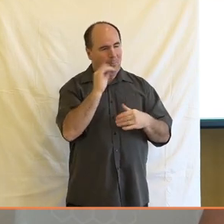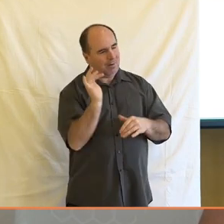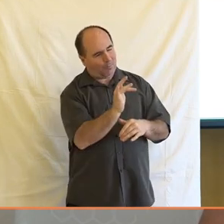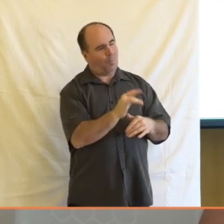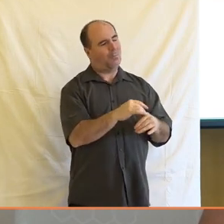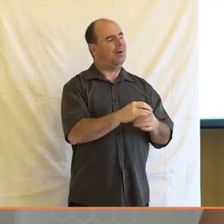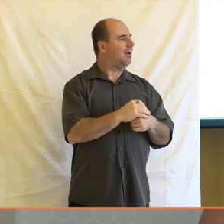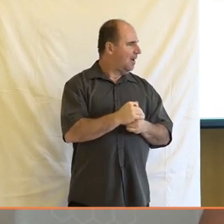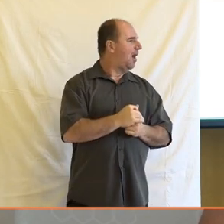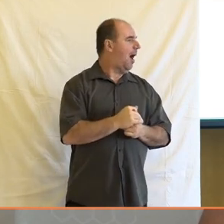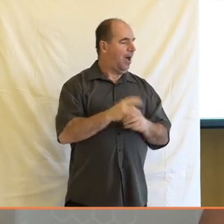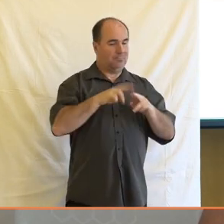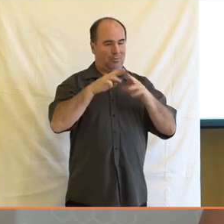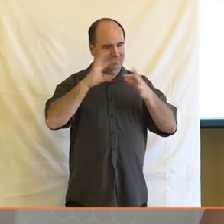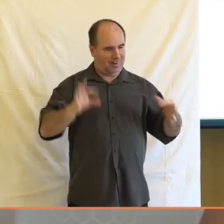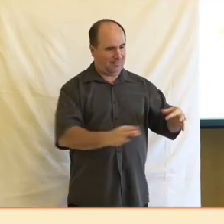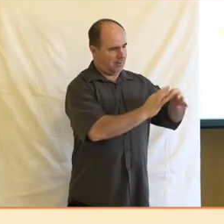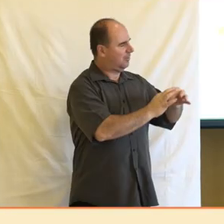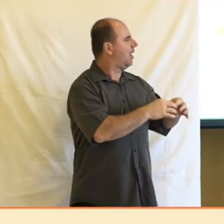tady pana Mijovského.